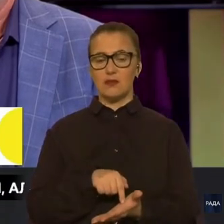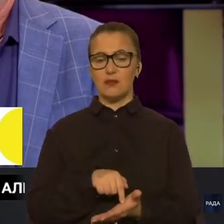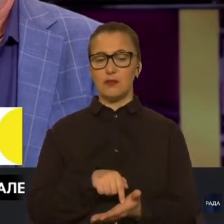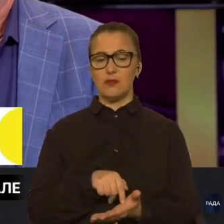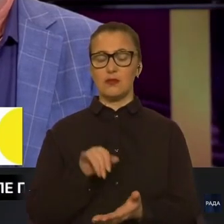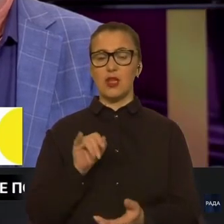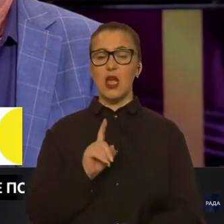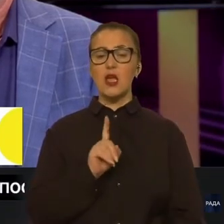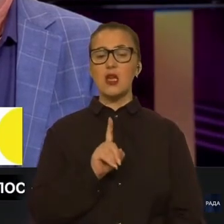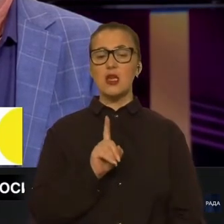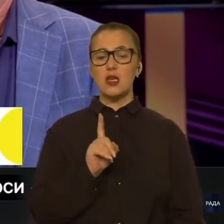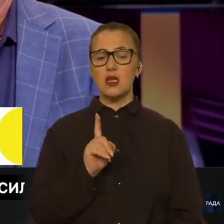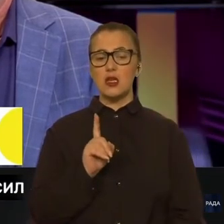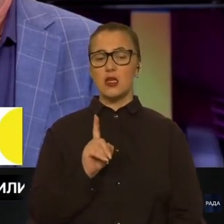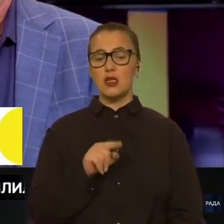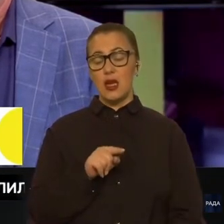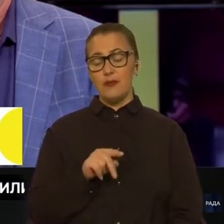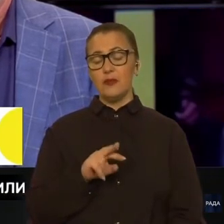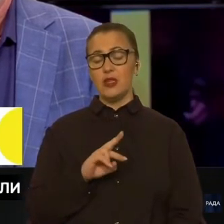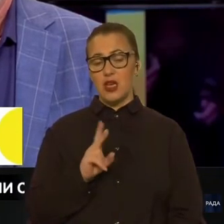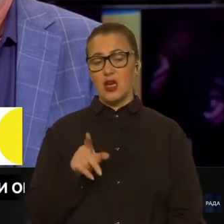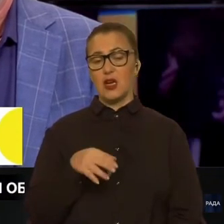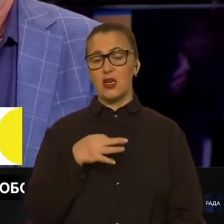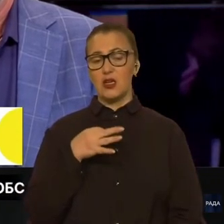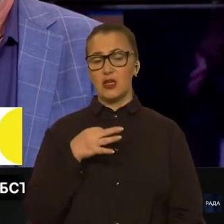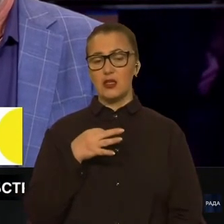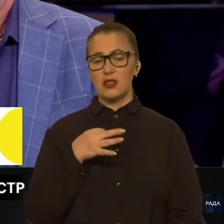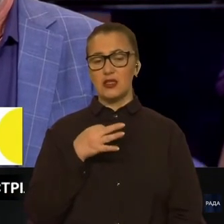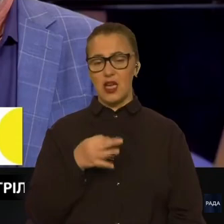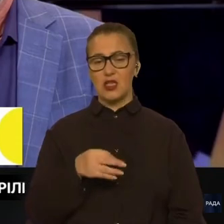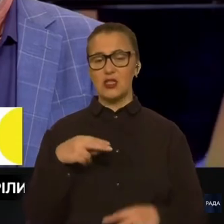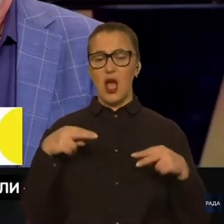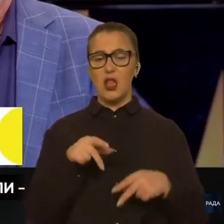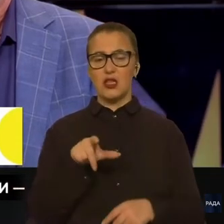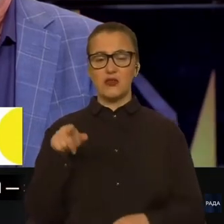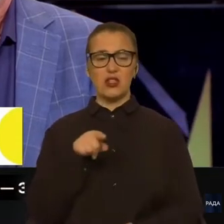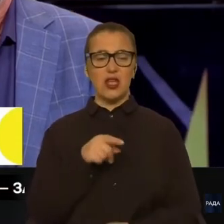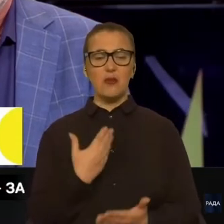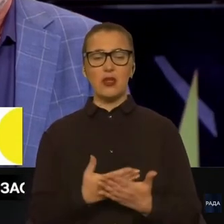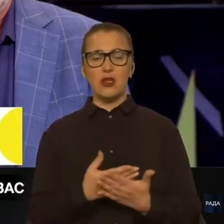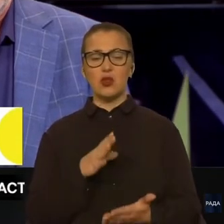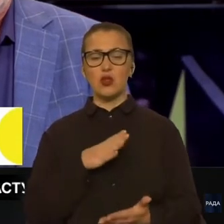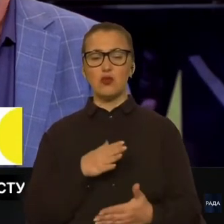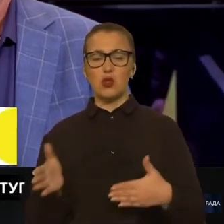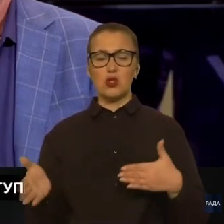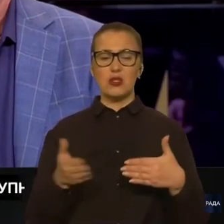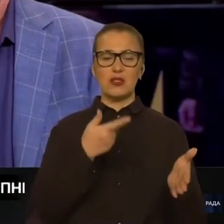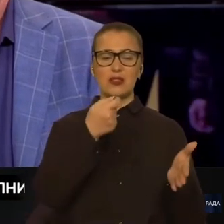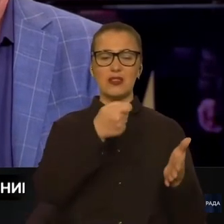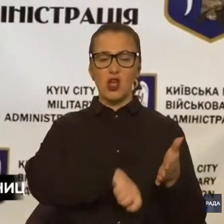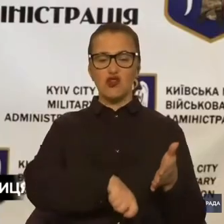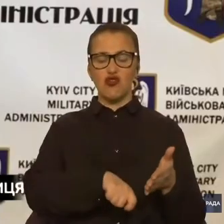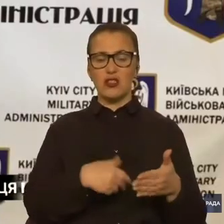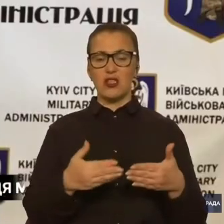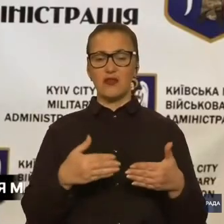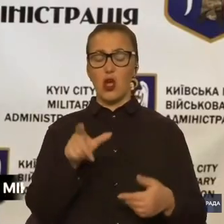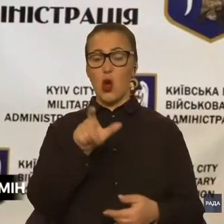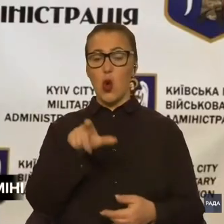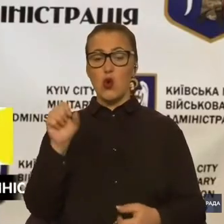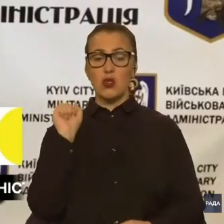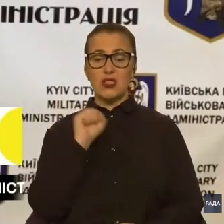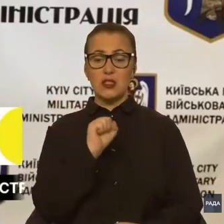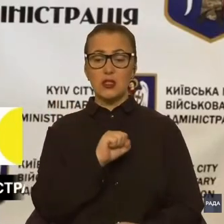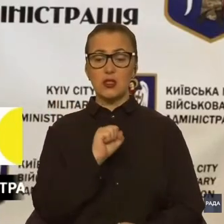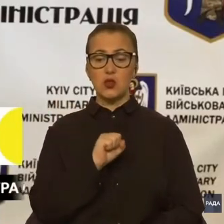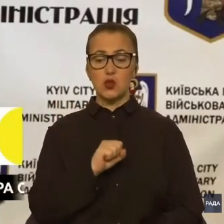І там, як казали слідки, там були нібито зачинені двері, люди стукали. Але до цього